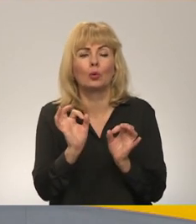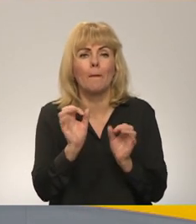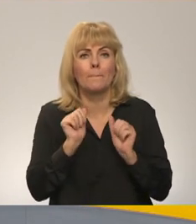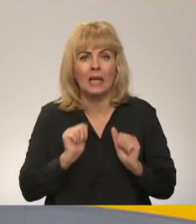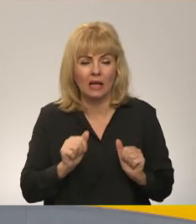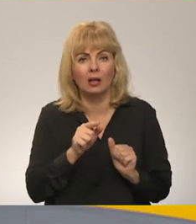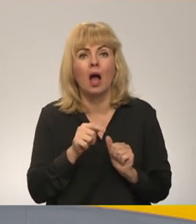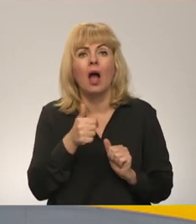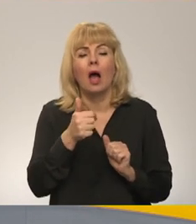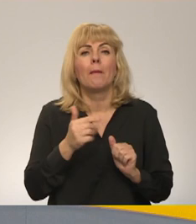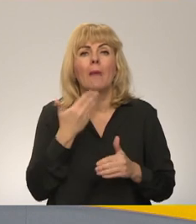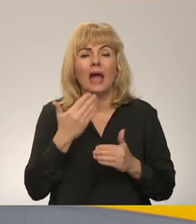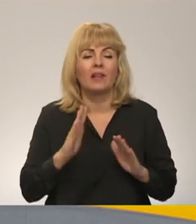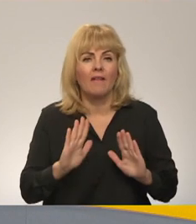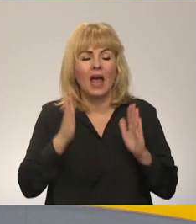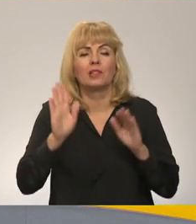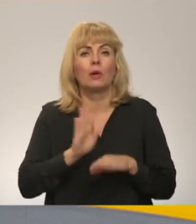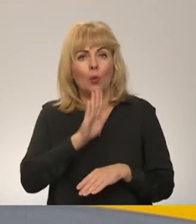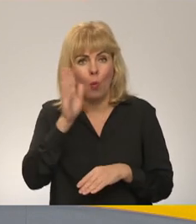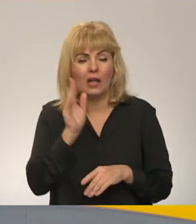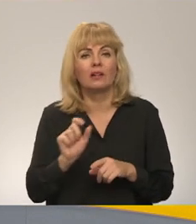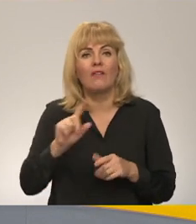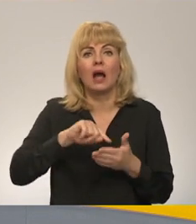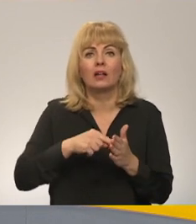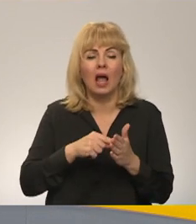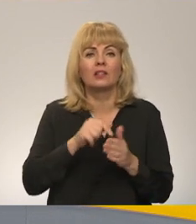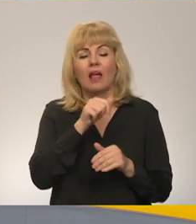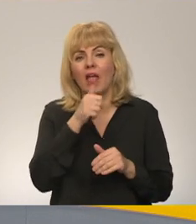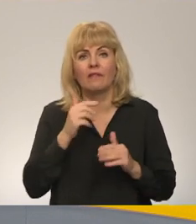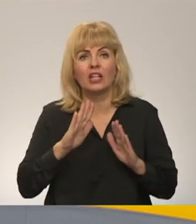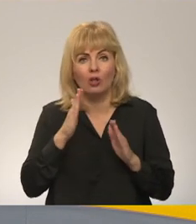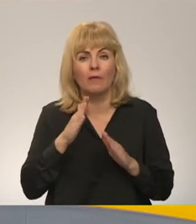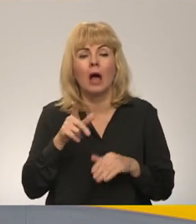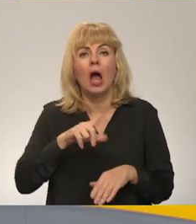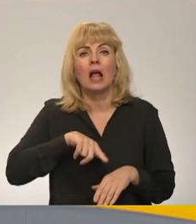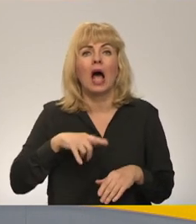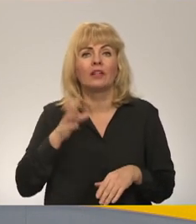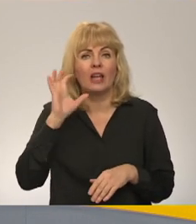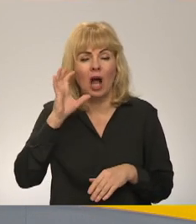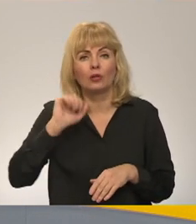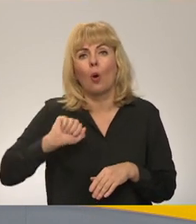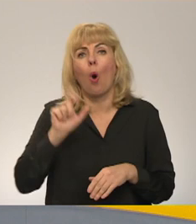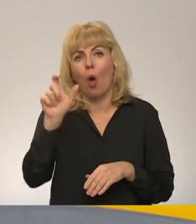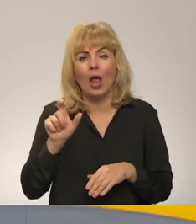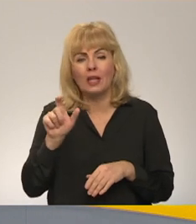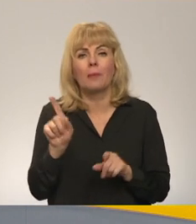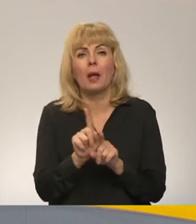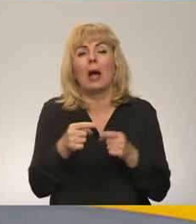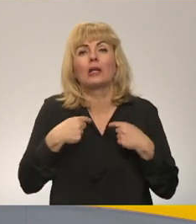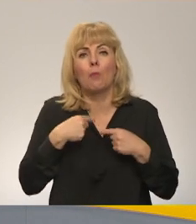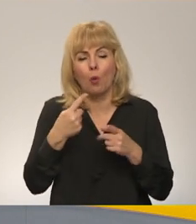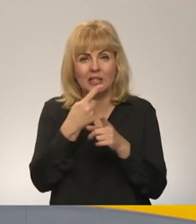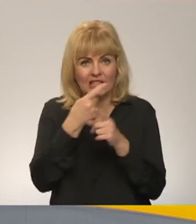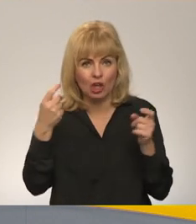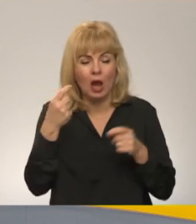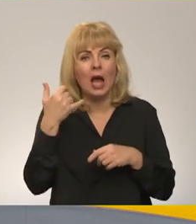sazināties, pēc tam vairākas reizes mums tas nav kādu laiku izdevies. Es zinu, ka to arī Latvijas radio ziņotieši tāpat kā mums, bet šī sazvanīšanās ir